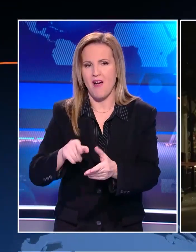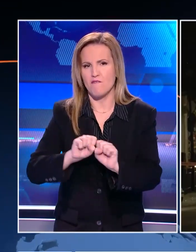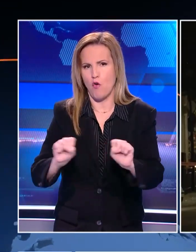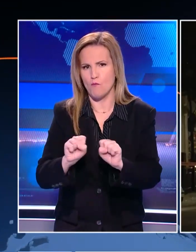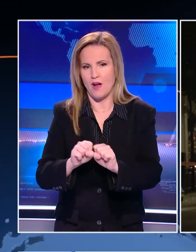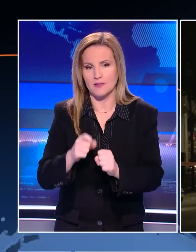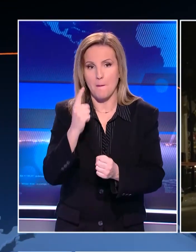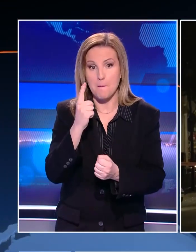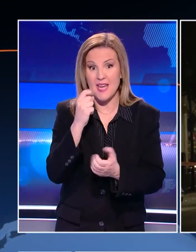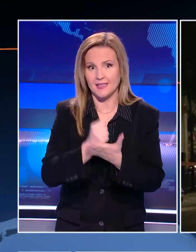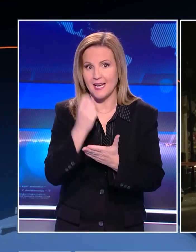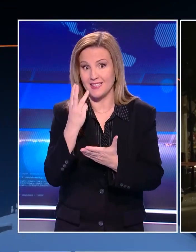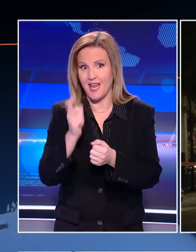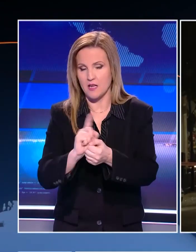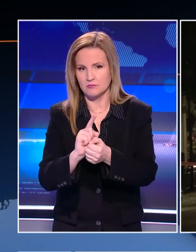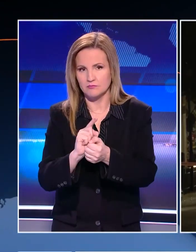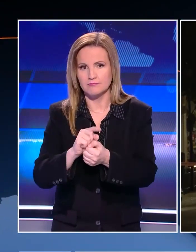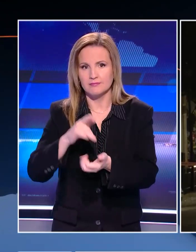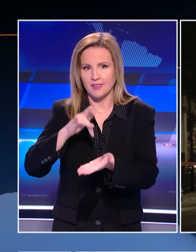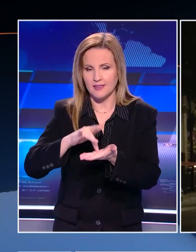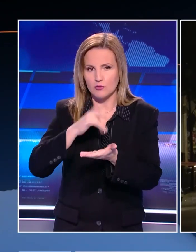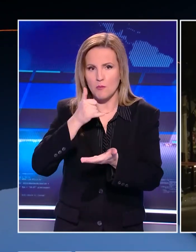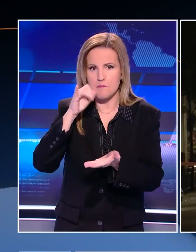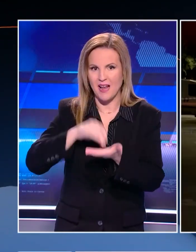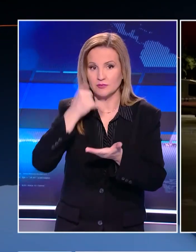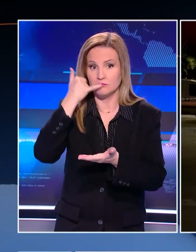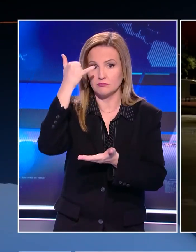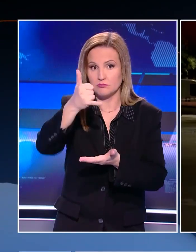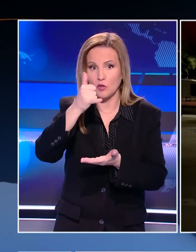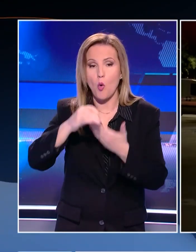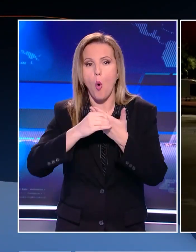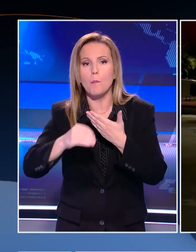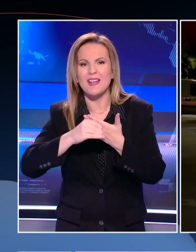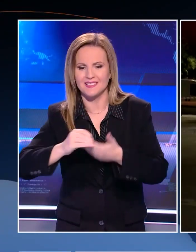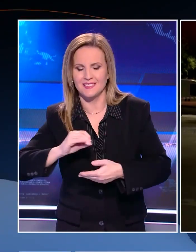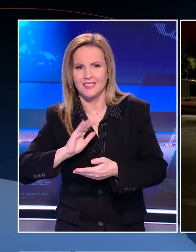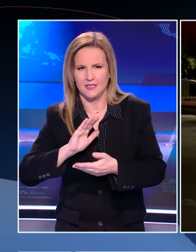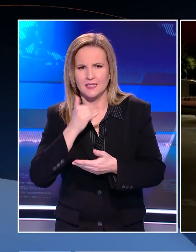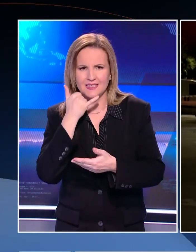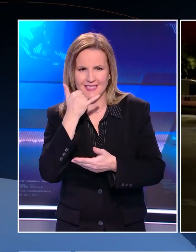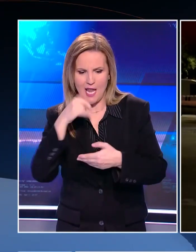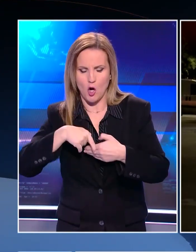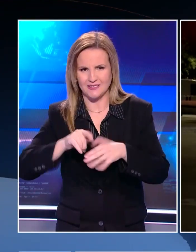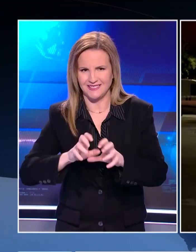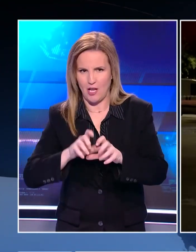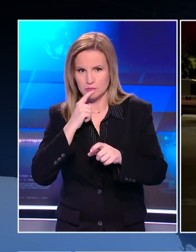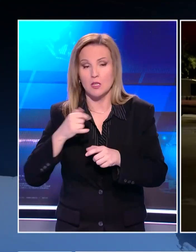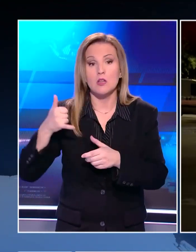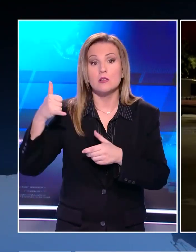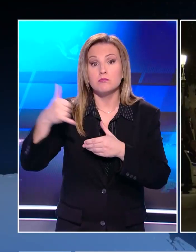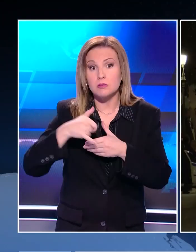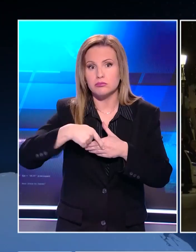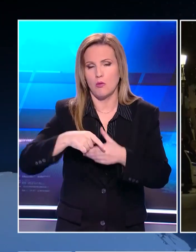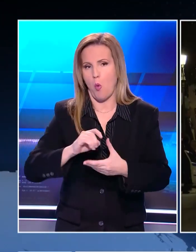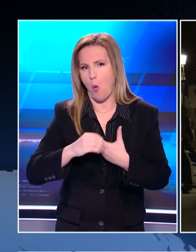Μία και τρία λεπτά. Το κέντρο της άμεσης δράσης δέχεται δεύτερο τηλεφώνημα από το Open. Οι βομβιστές μόλις είχαν καλέσει και στο τηλεφωνικό κέντρο